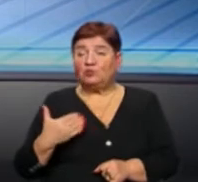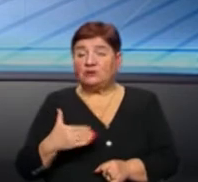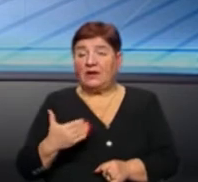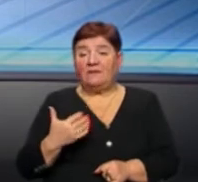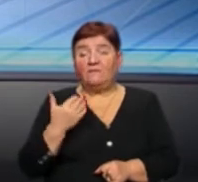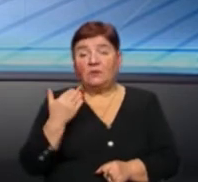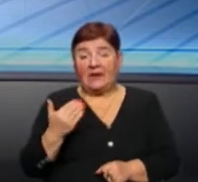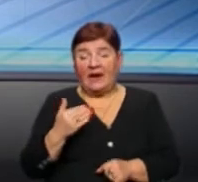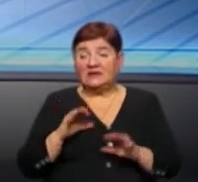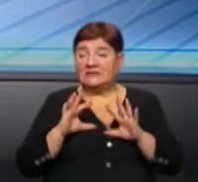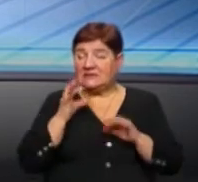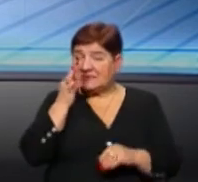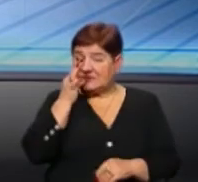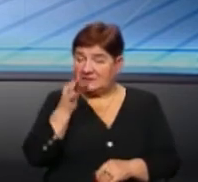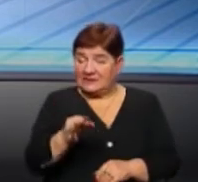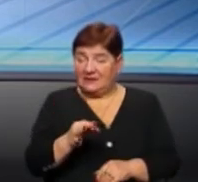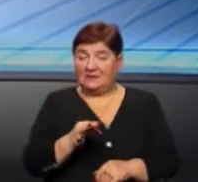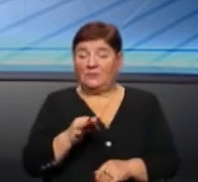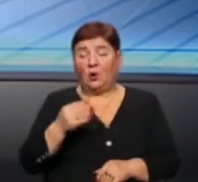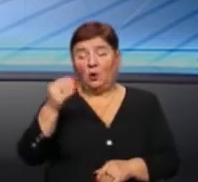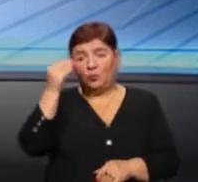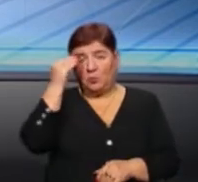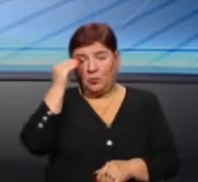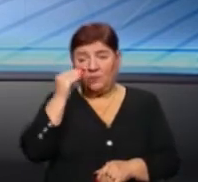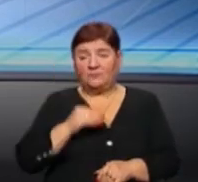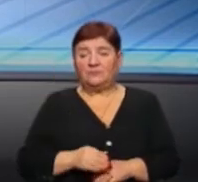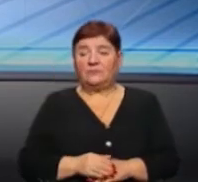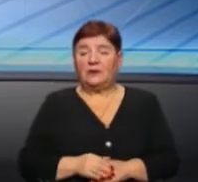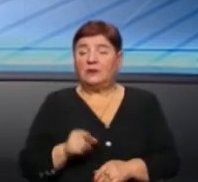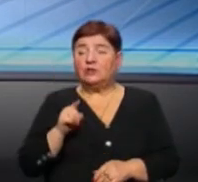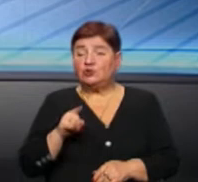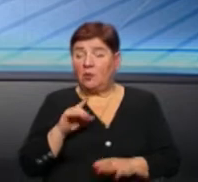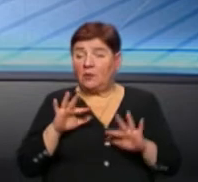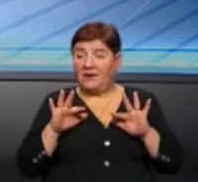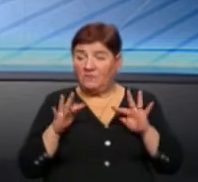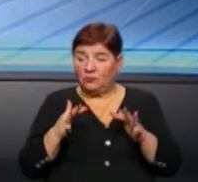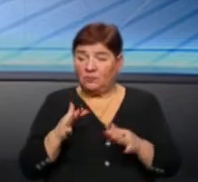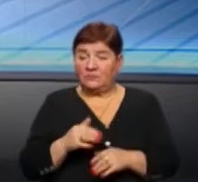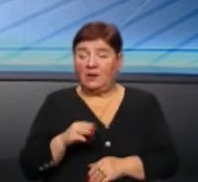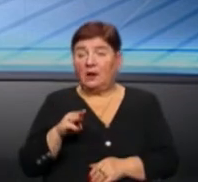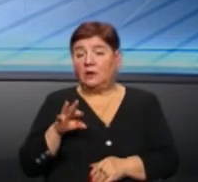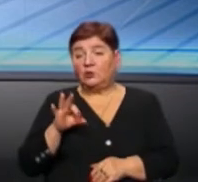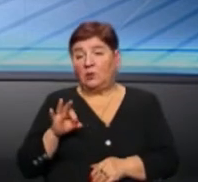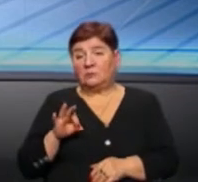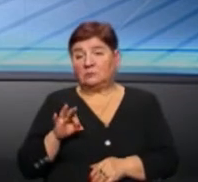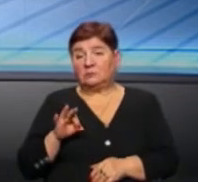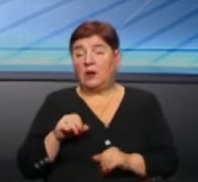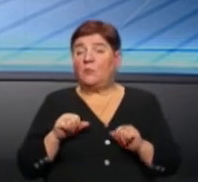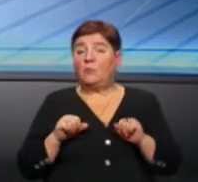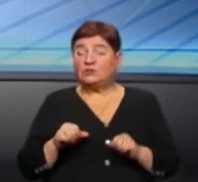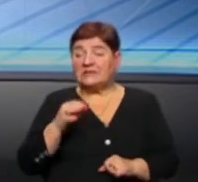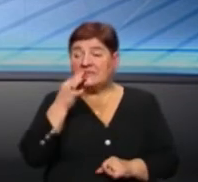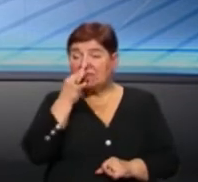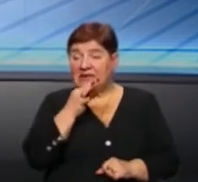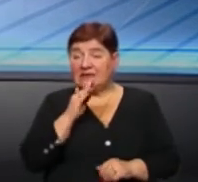принципі вона висловила думку з цього приводу, то можна